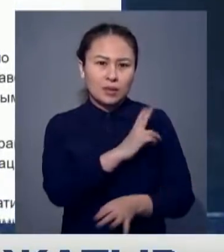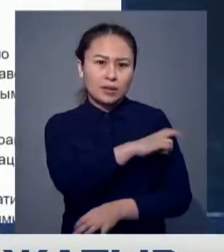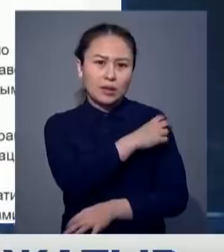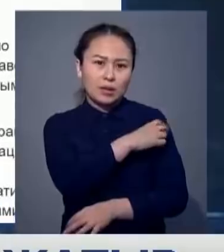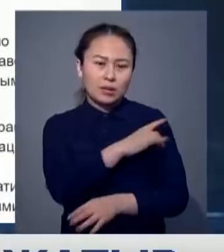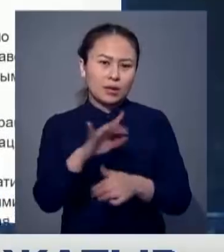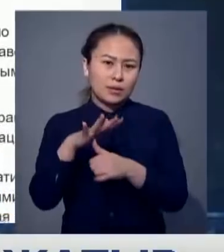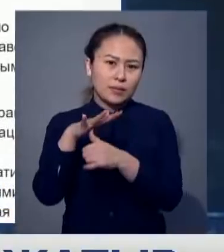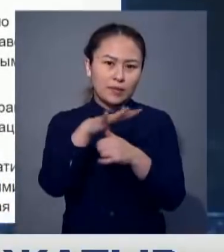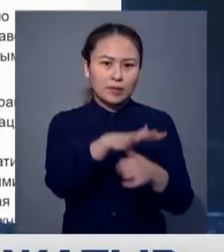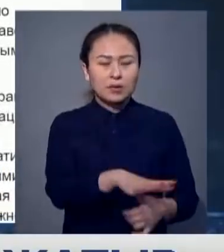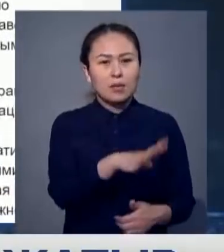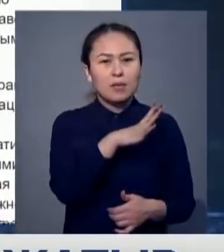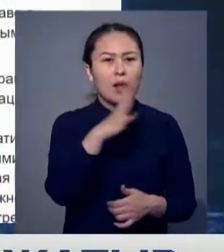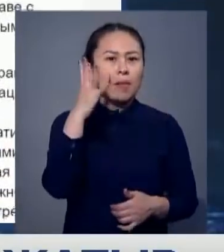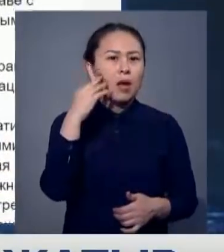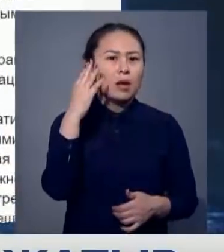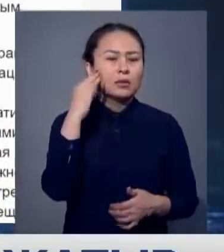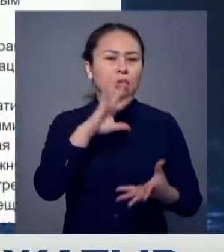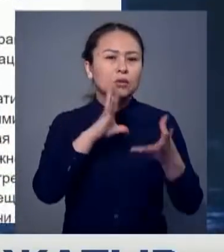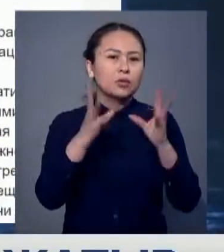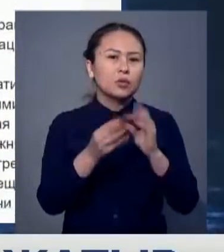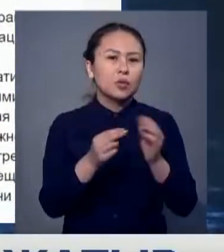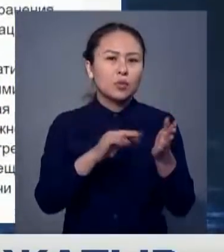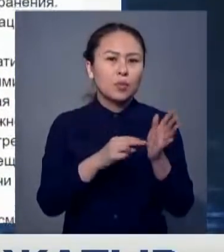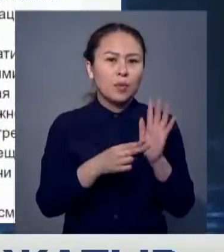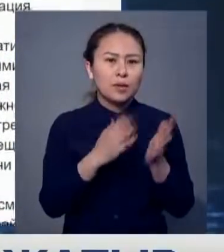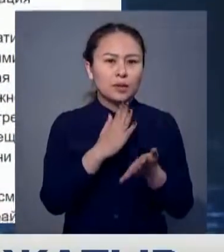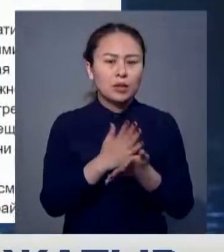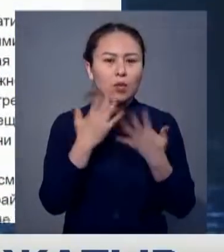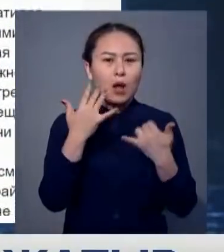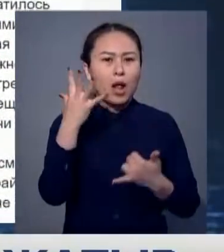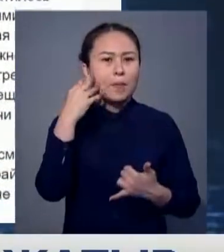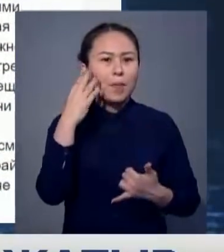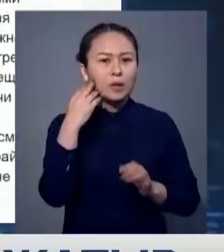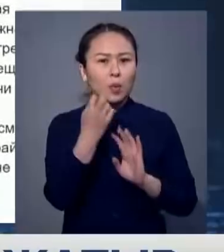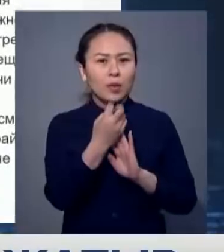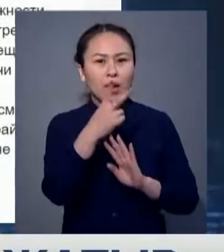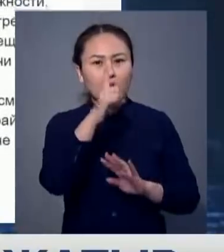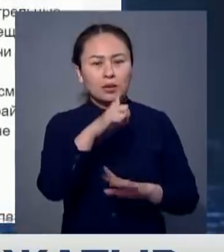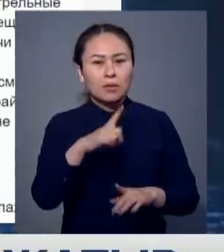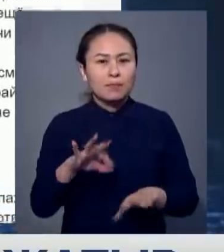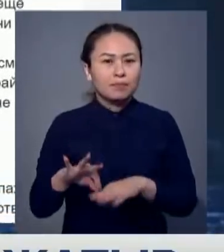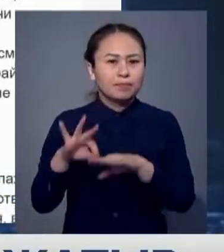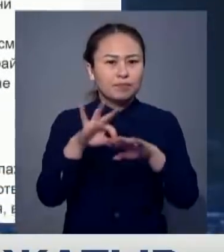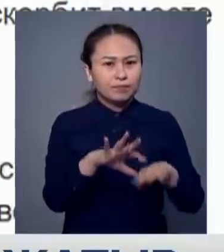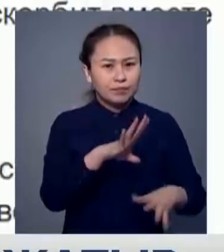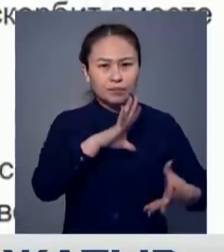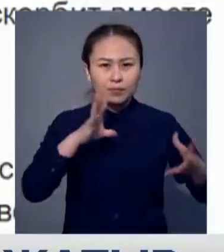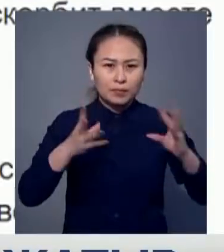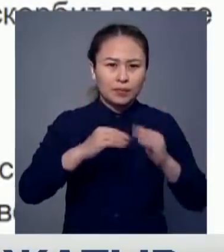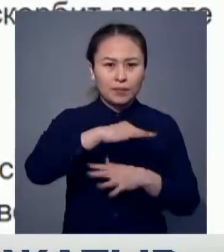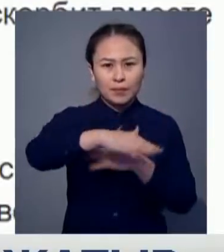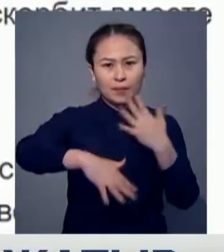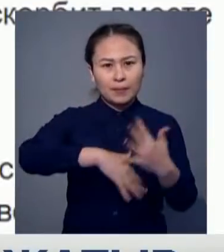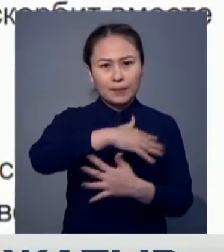соң дәргерлер сайынтарлыға авиация мен Алматыға жеткізуді жоспарлап отыр. Бұған дейін Алматыға 12 адам жеткізілген болатын жалпы жан